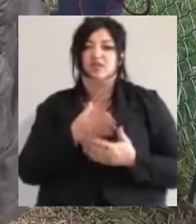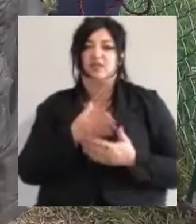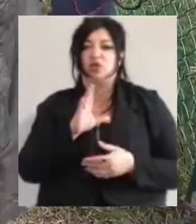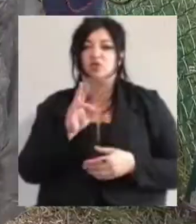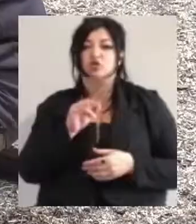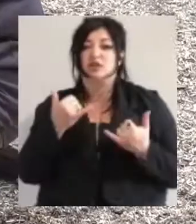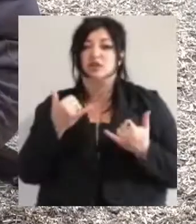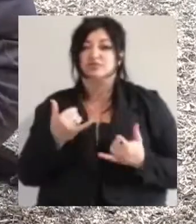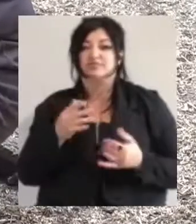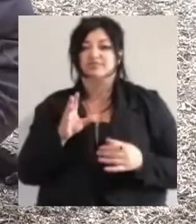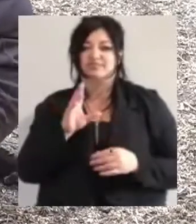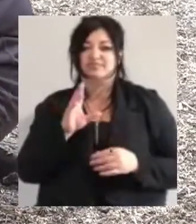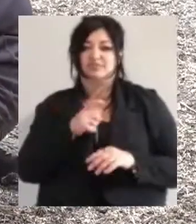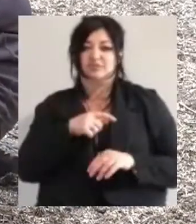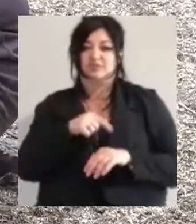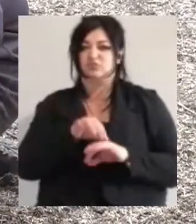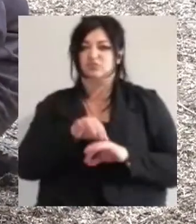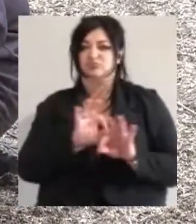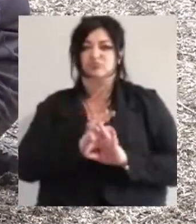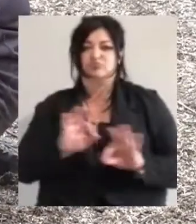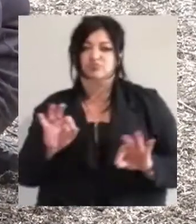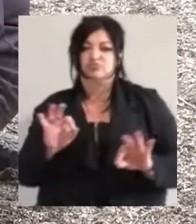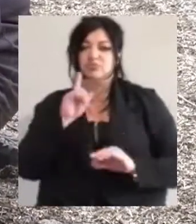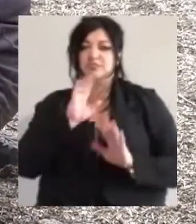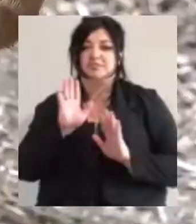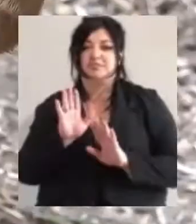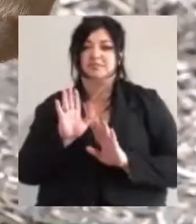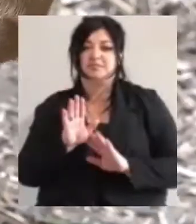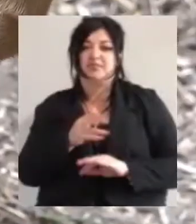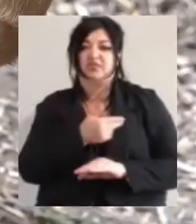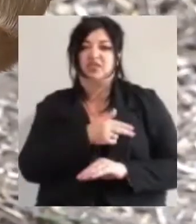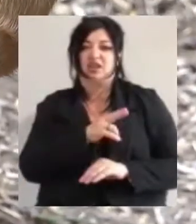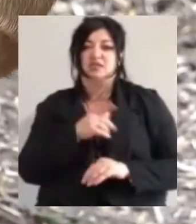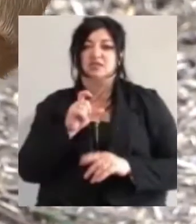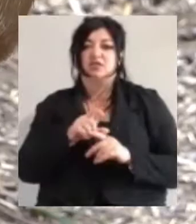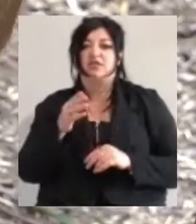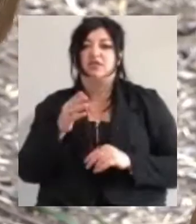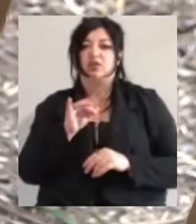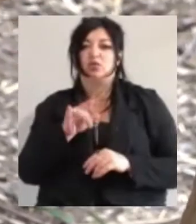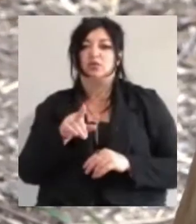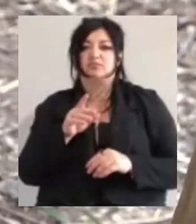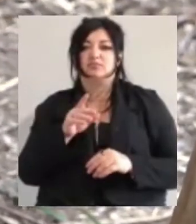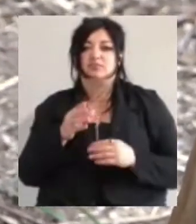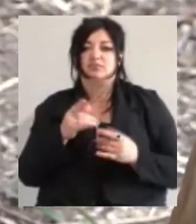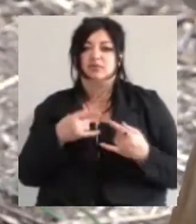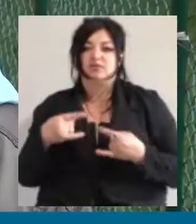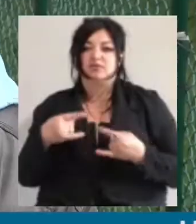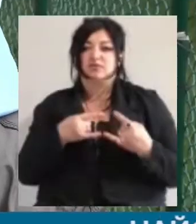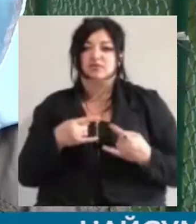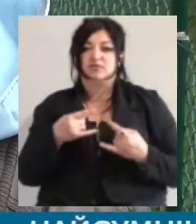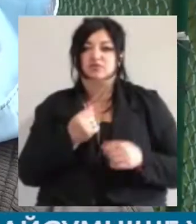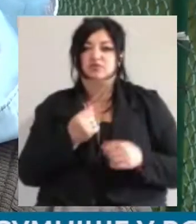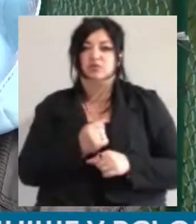добре. Проходить курс лікування у ветеринарній клініці. За словами Вікторії, тварині зробили близько 10 рентгензнімків. Кулю не знайшли.